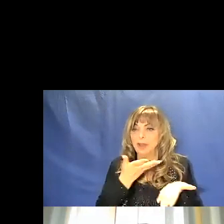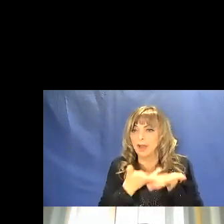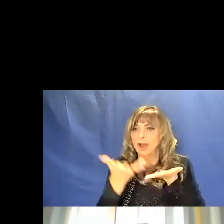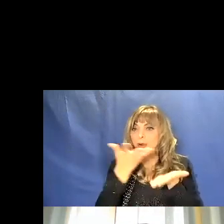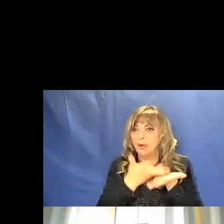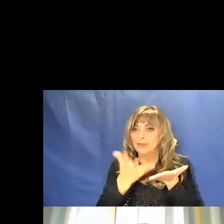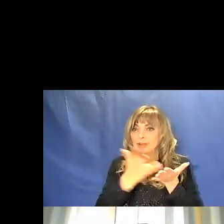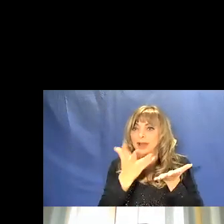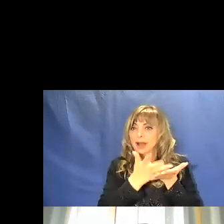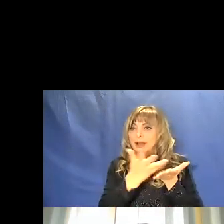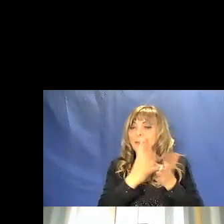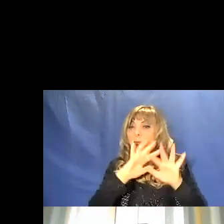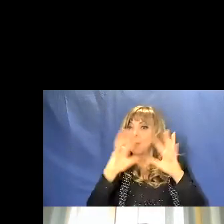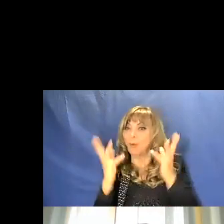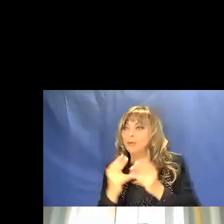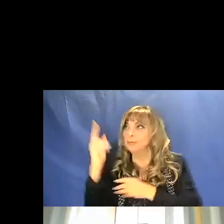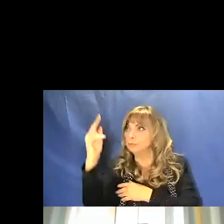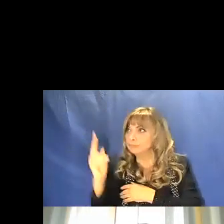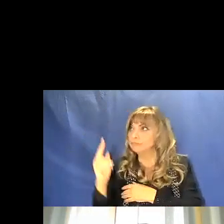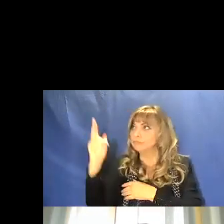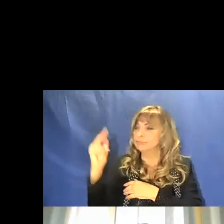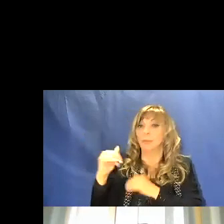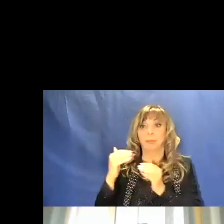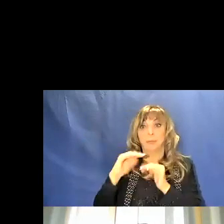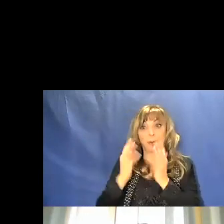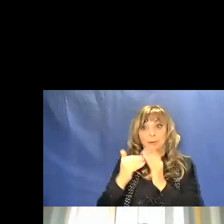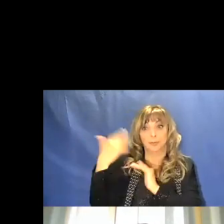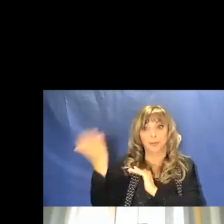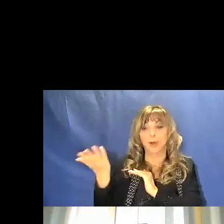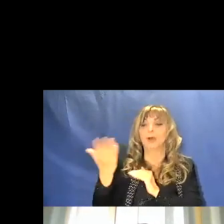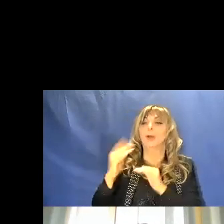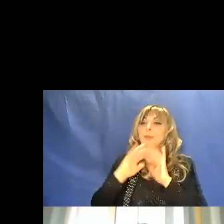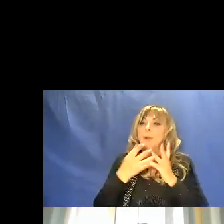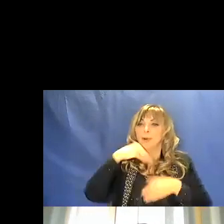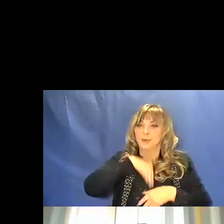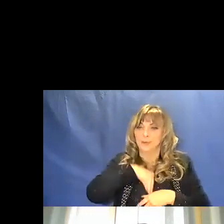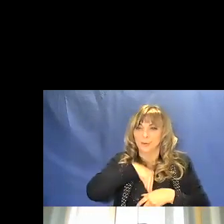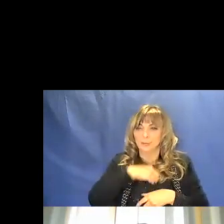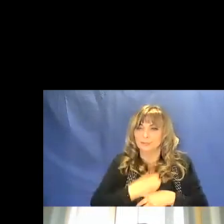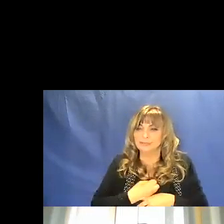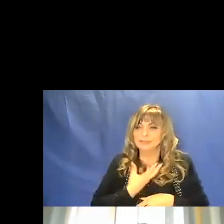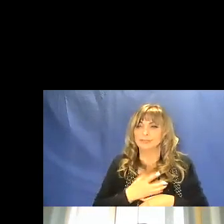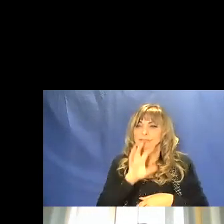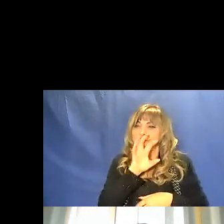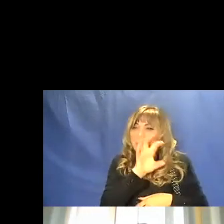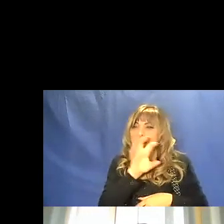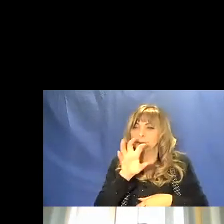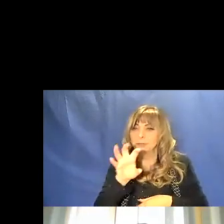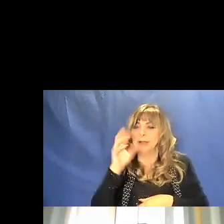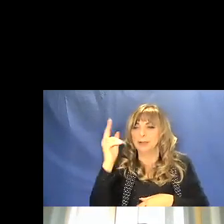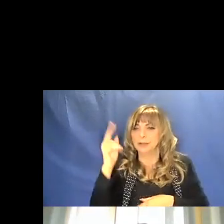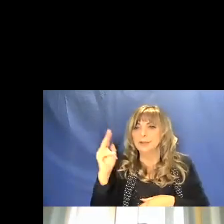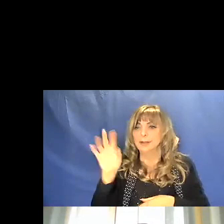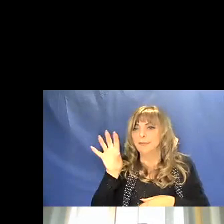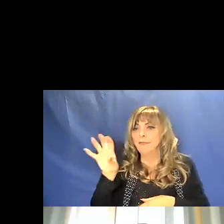il mondo il mondo esterno il mondo interiore attraverso figure attraverso